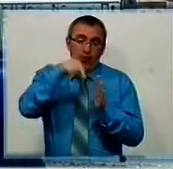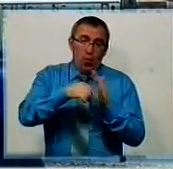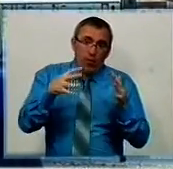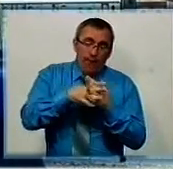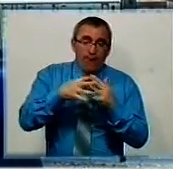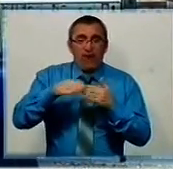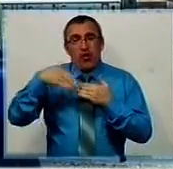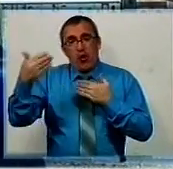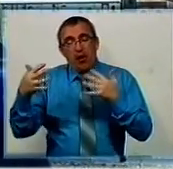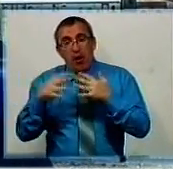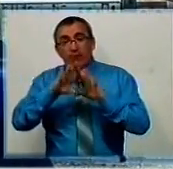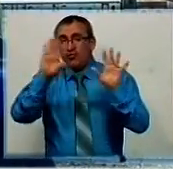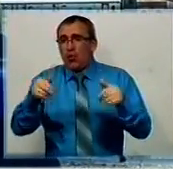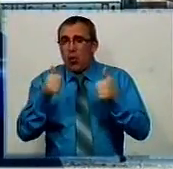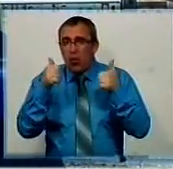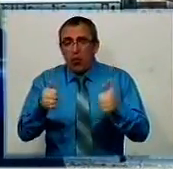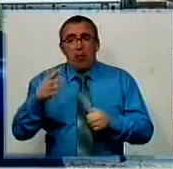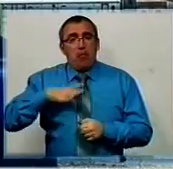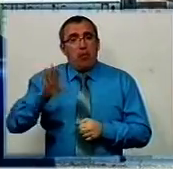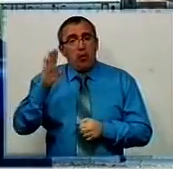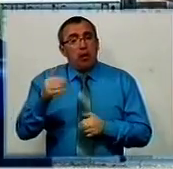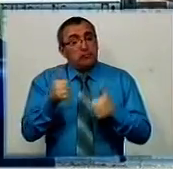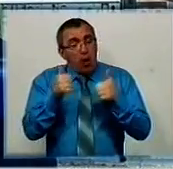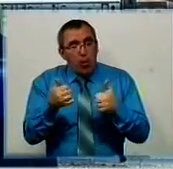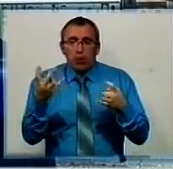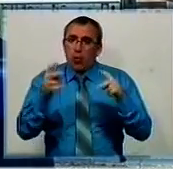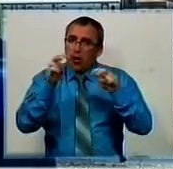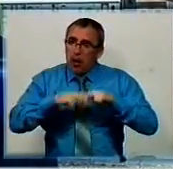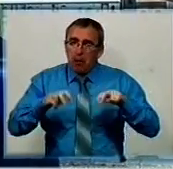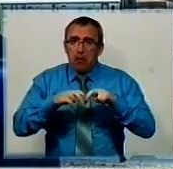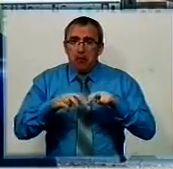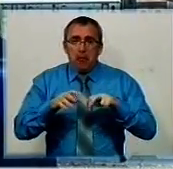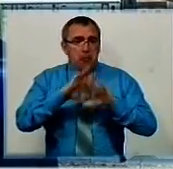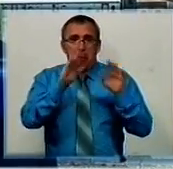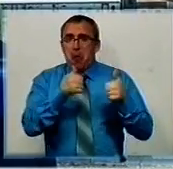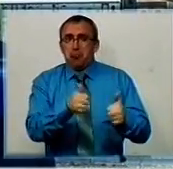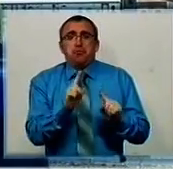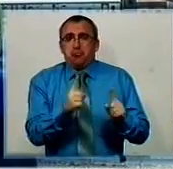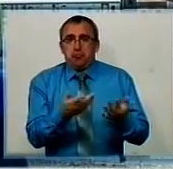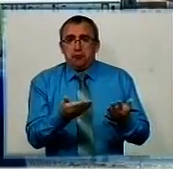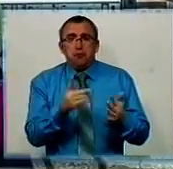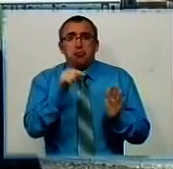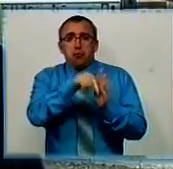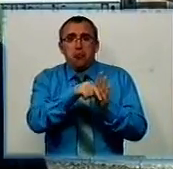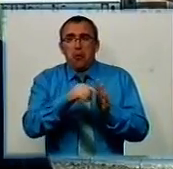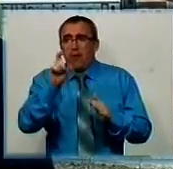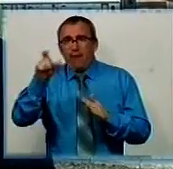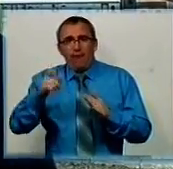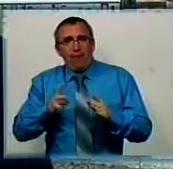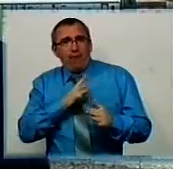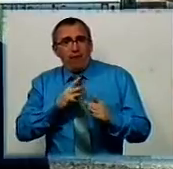добре? А, добре, подождите, з хорошим треба розібратися. А чого це там так добре? А чого це тут волонтери